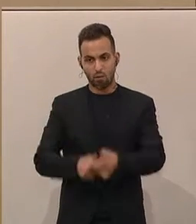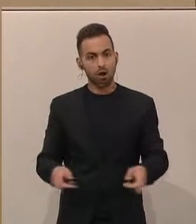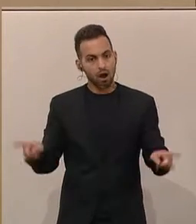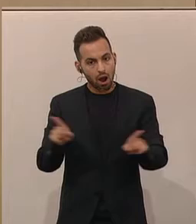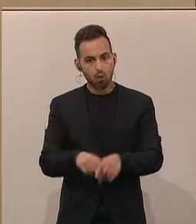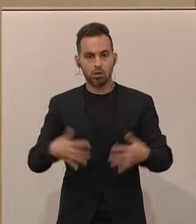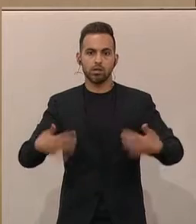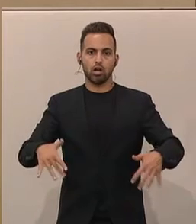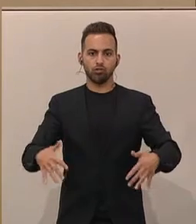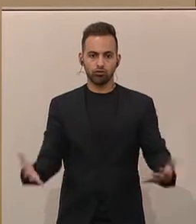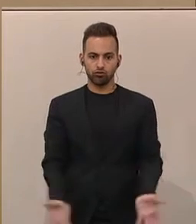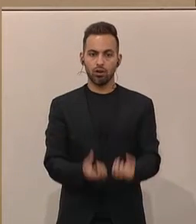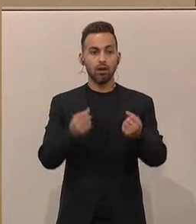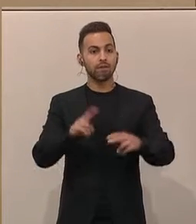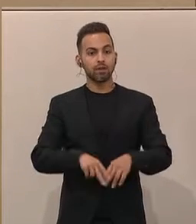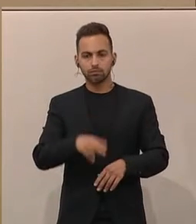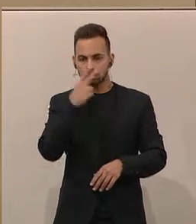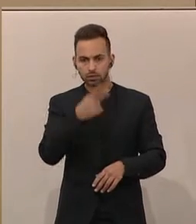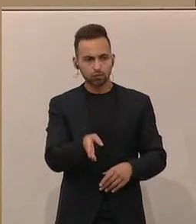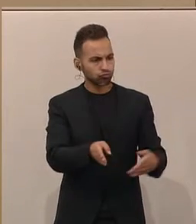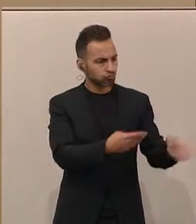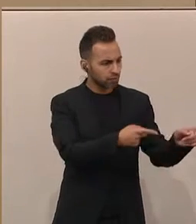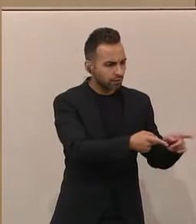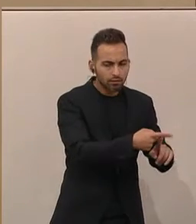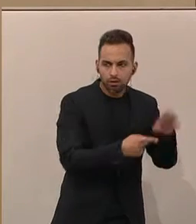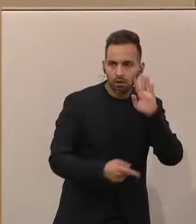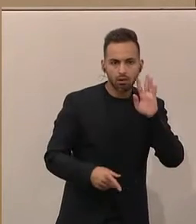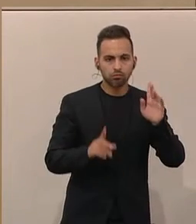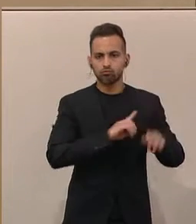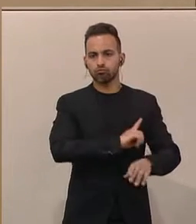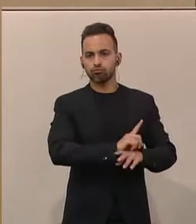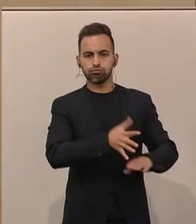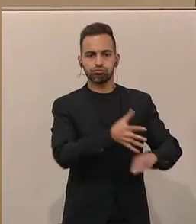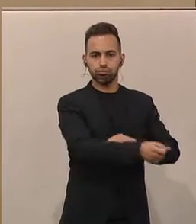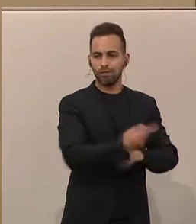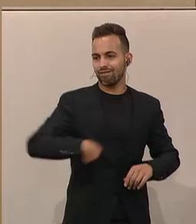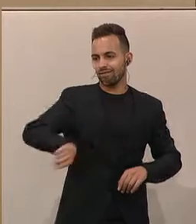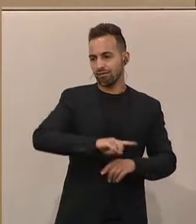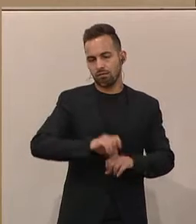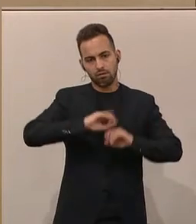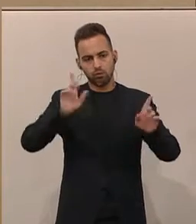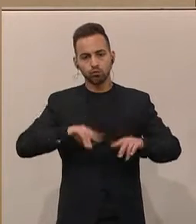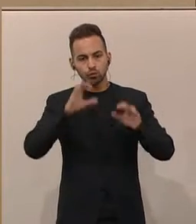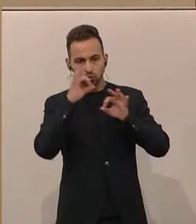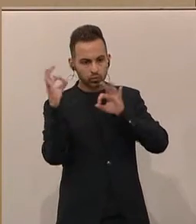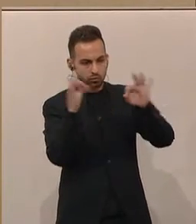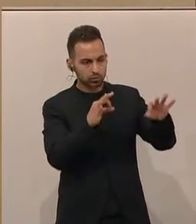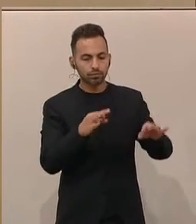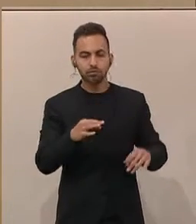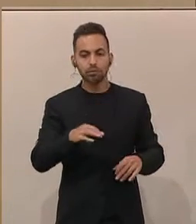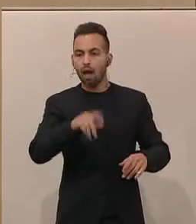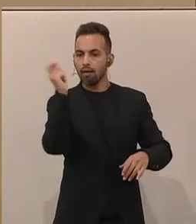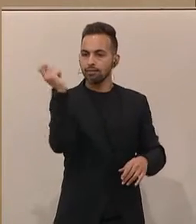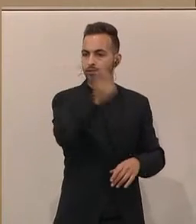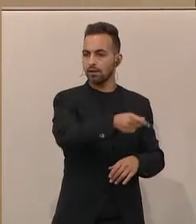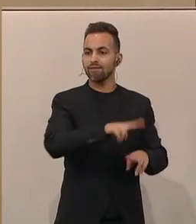hier auch sehr rasch reagiert, wenn man über Missstände erfährt. Ich glaube, da ist jeder Einzelne von uns auch gefordert, das auch wirklich zur Anzeige